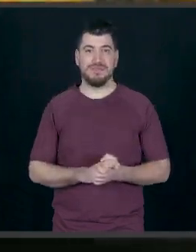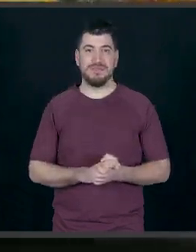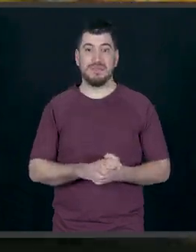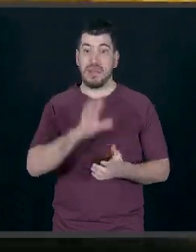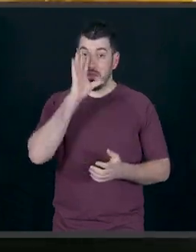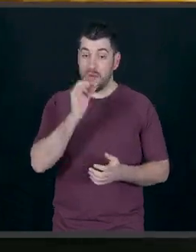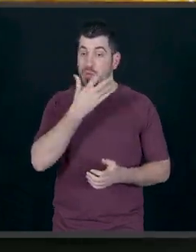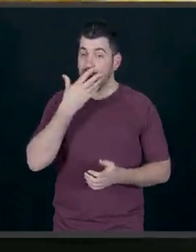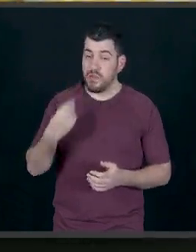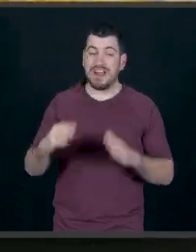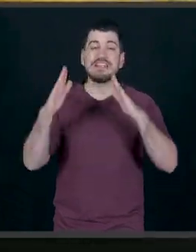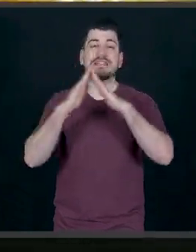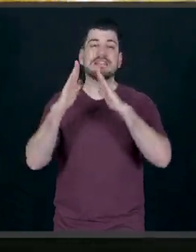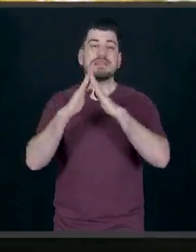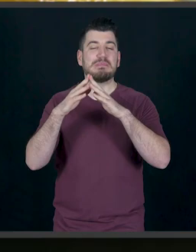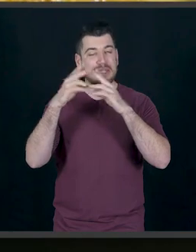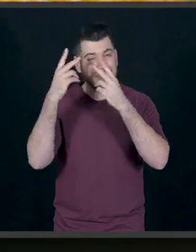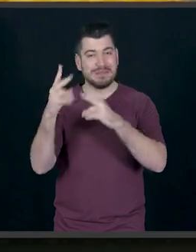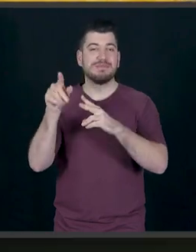Ωραία σπιτικά ντόνατς.